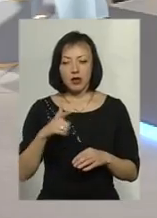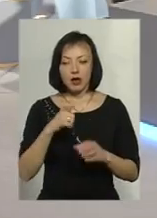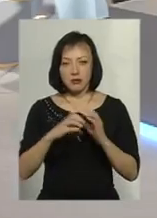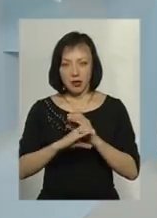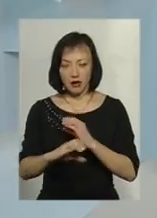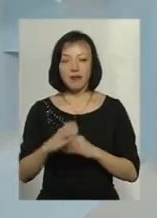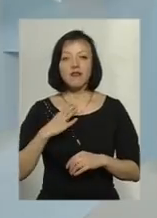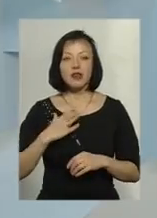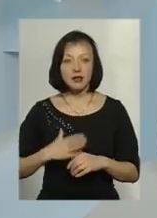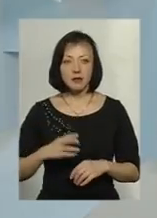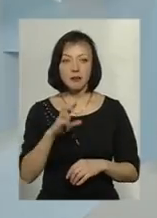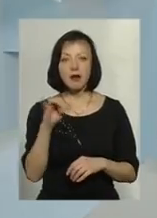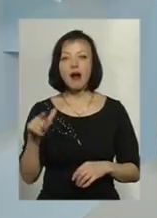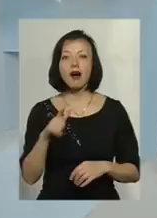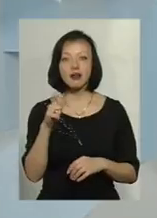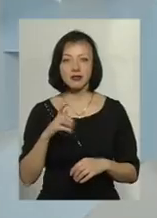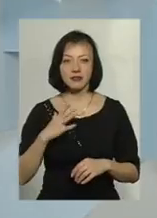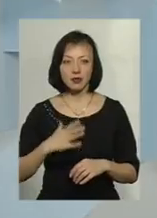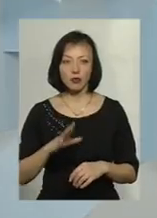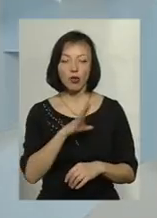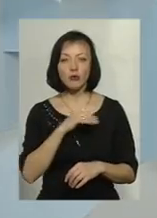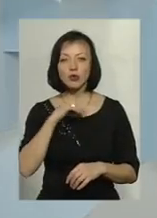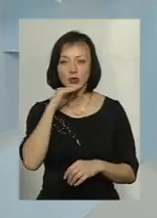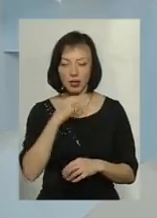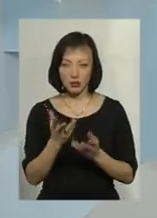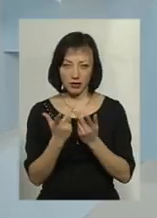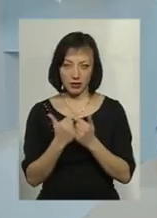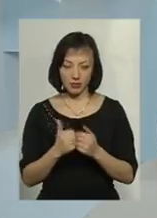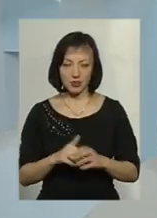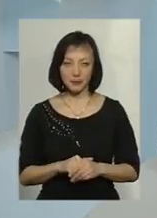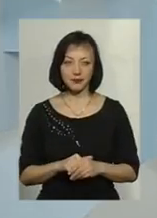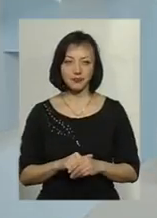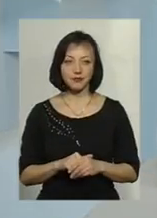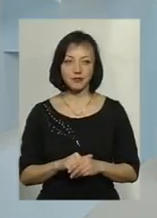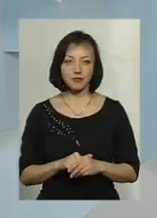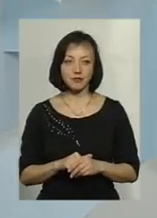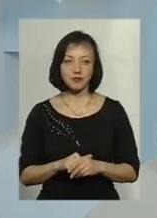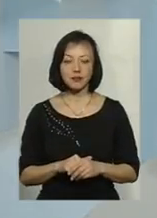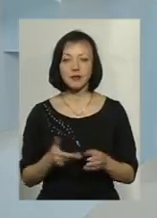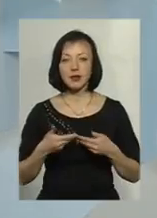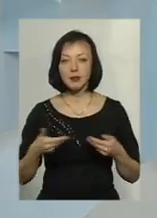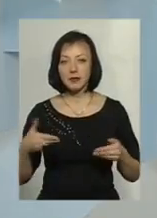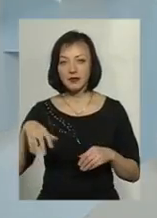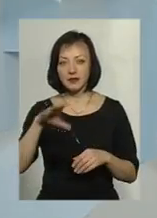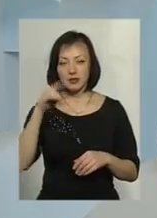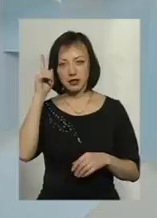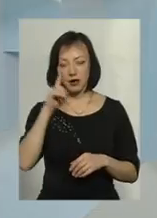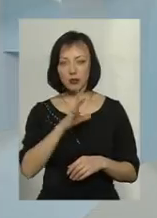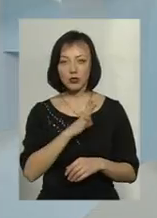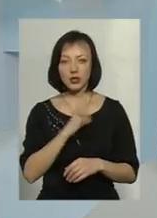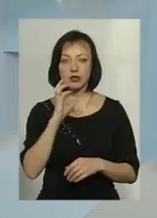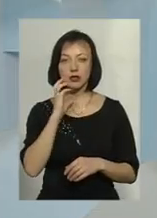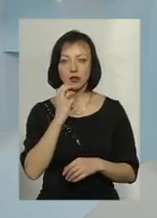витримають. Витримав би газ. Було б його в достатній кількості. Як ви знаєте, ми вже всі бачили, що були досить